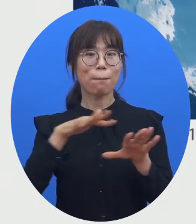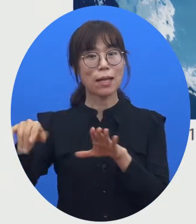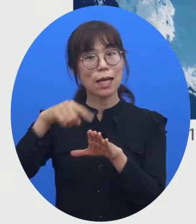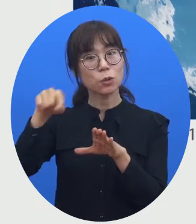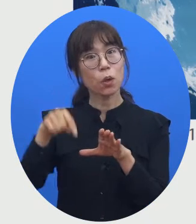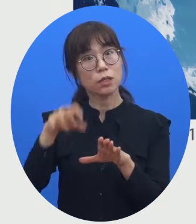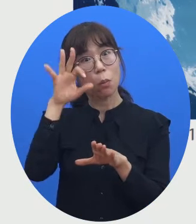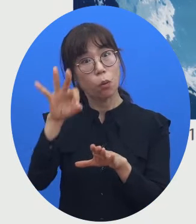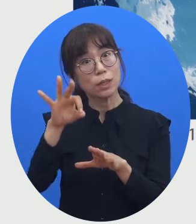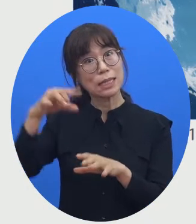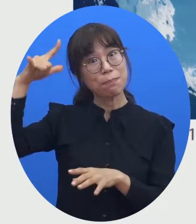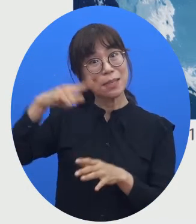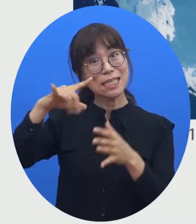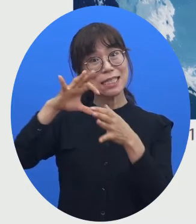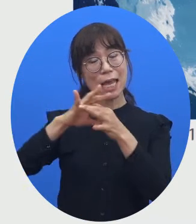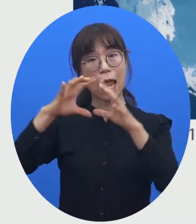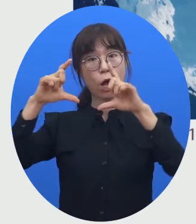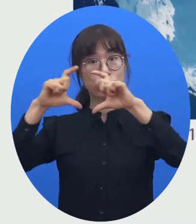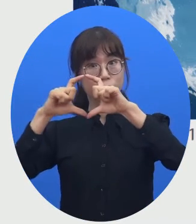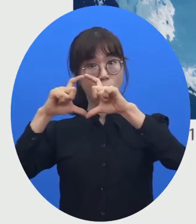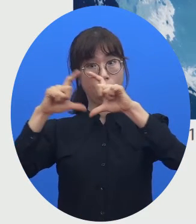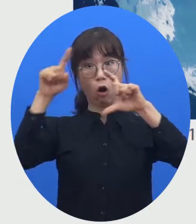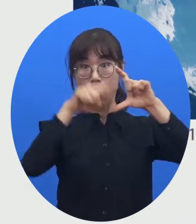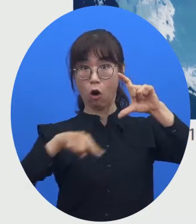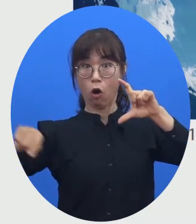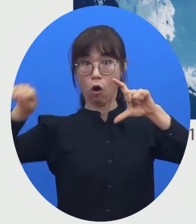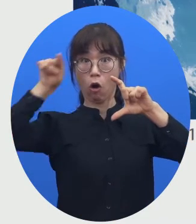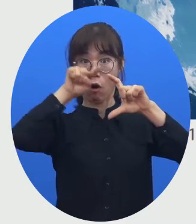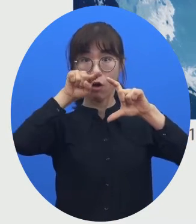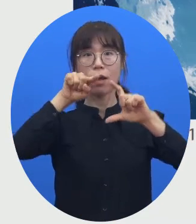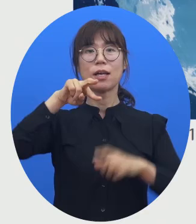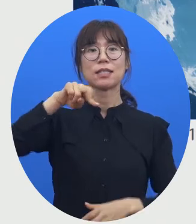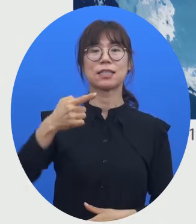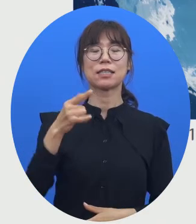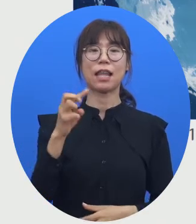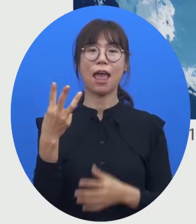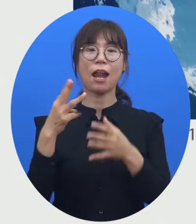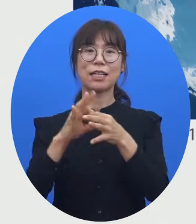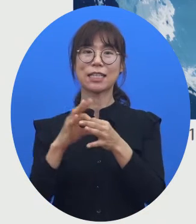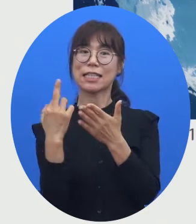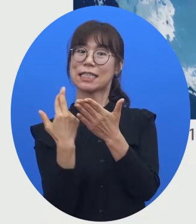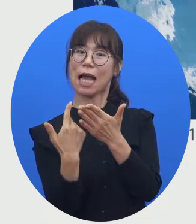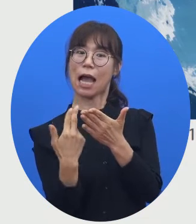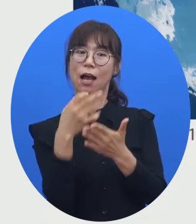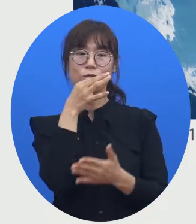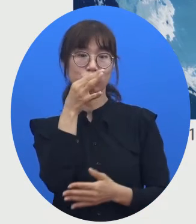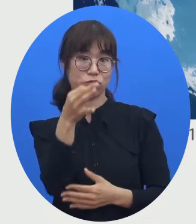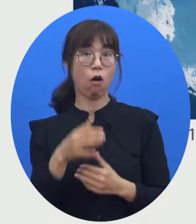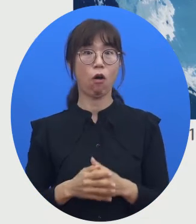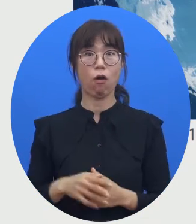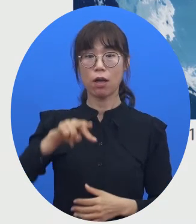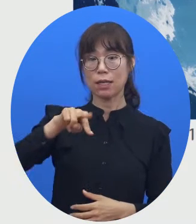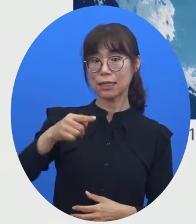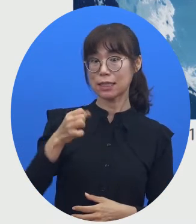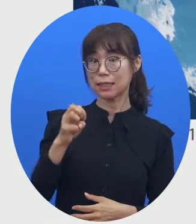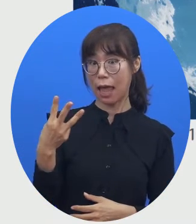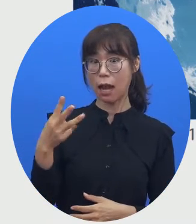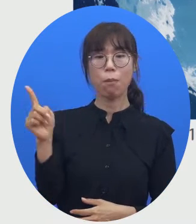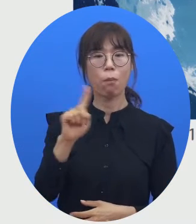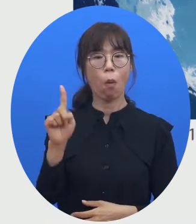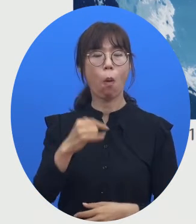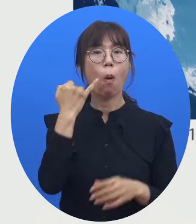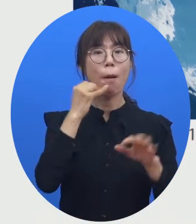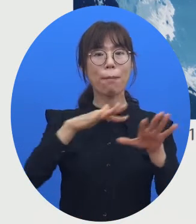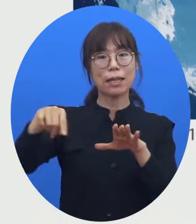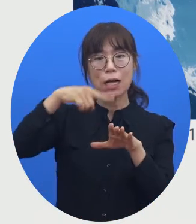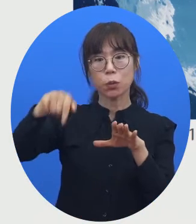빛의 구멍, 원형 구멍을 스넬의 창이라고 얘기를 합니다. 이 스넬의 창은 바닷속에 있는 사람 또는